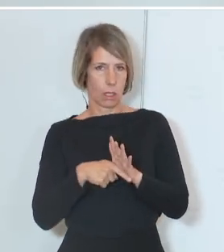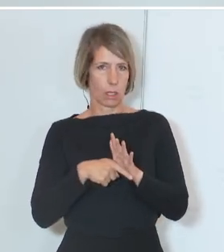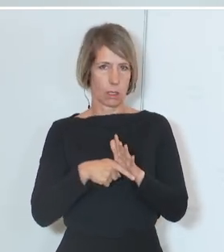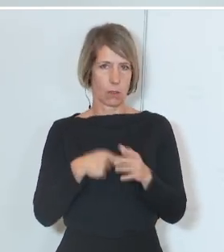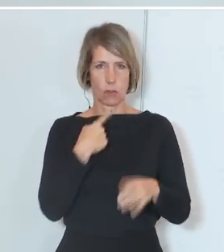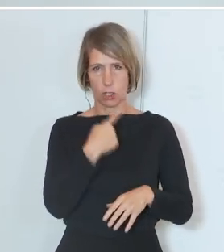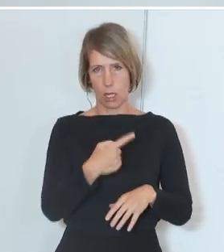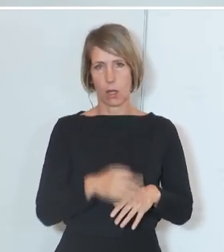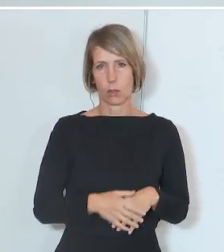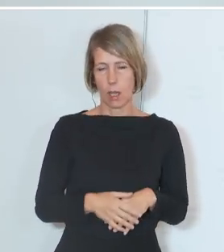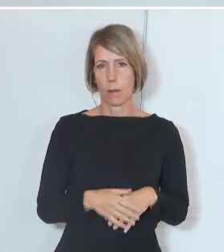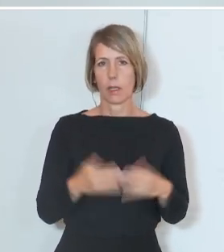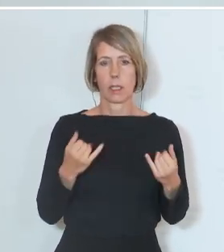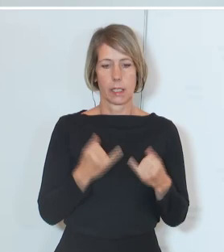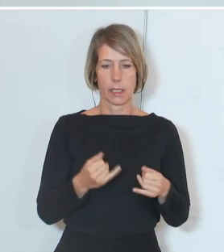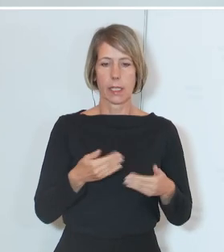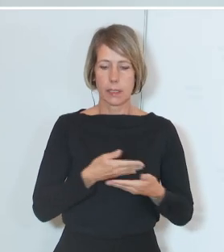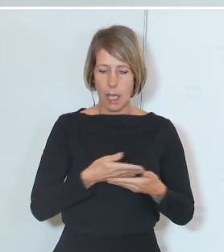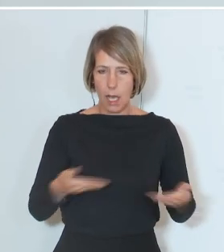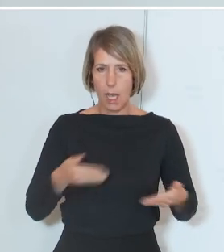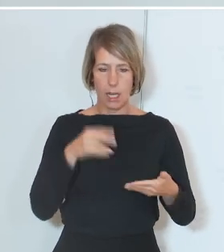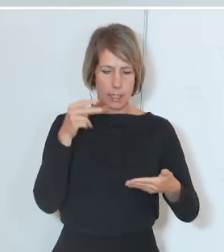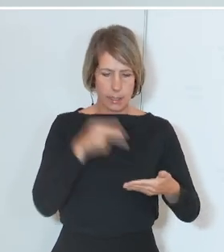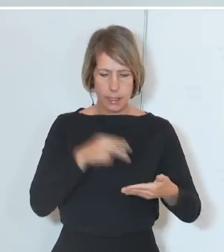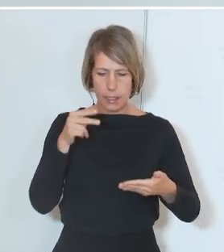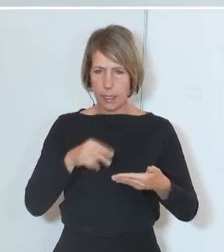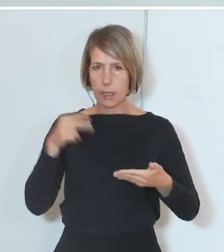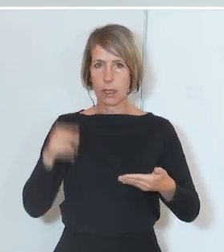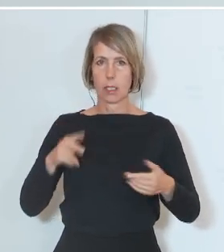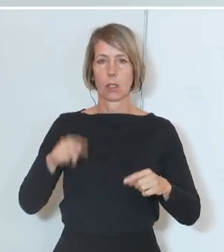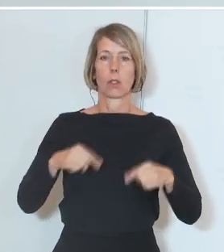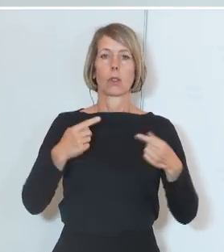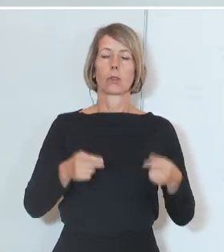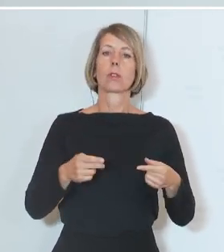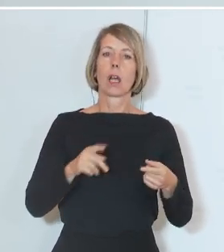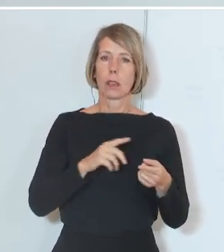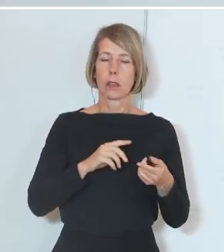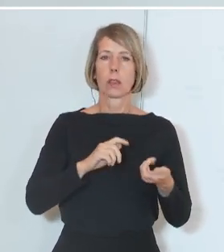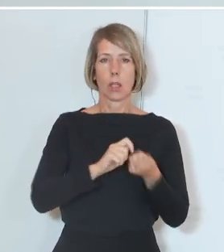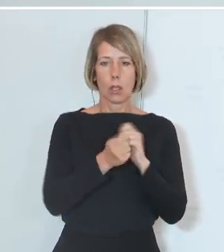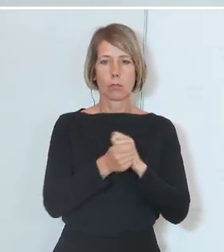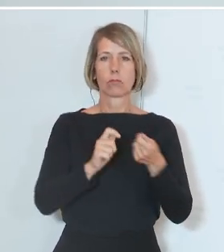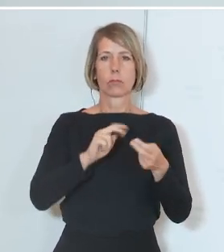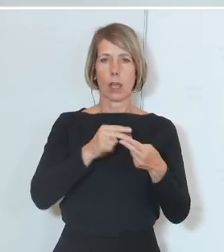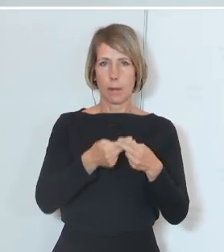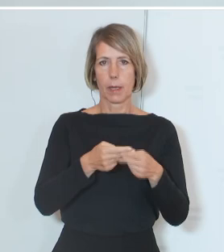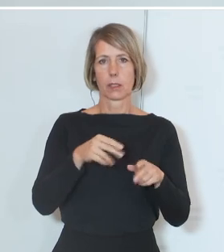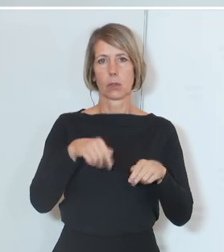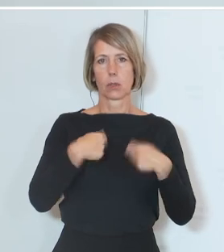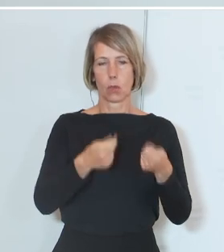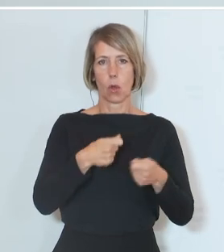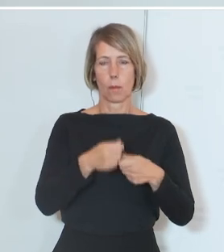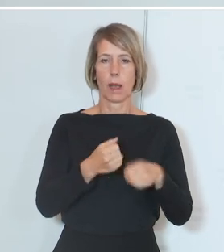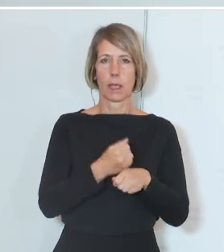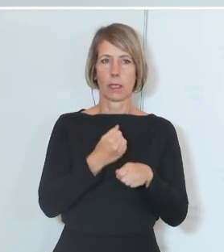Wir werden diese Stellungnahmen jetzt alle sorgfältig sichten und dann die entsprechenden Ableitungen daraus vornehmen, dass es nicht nur